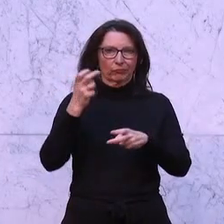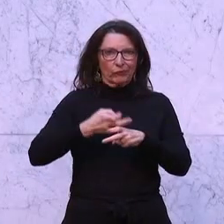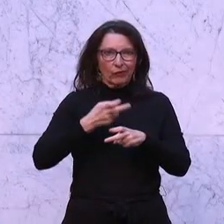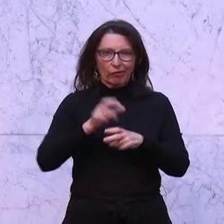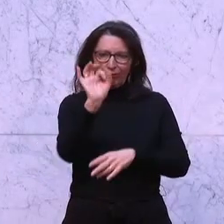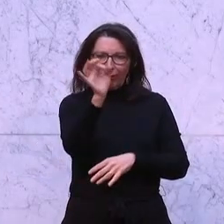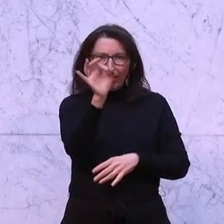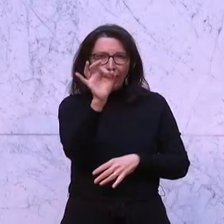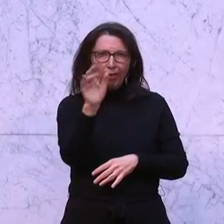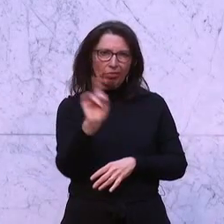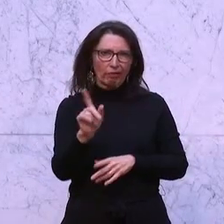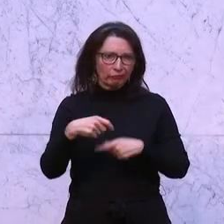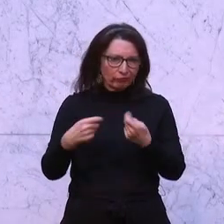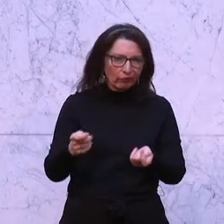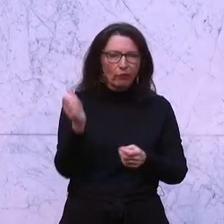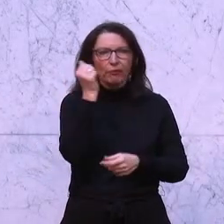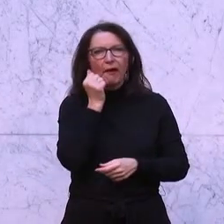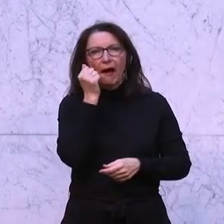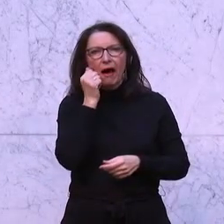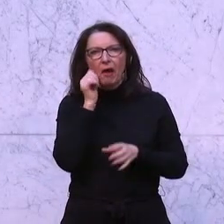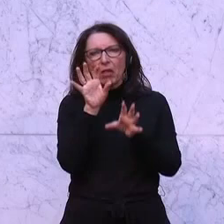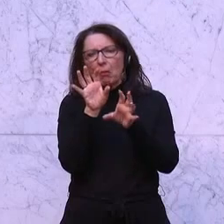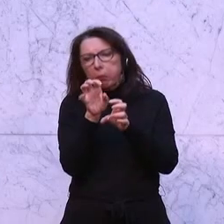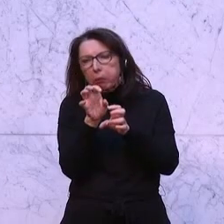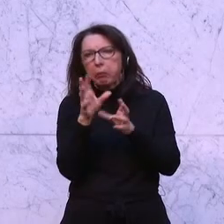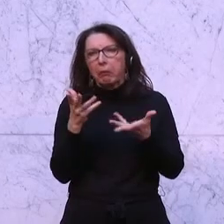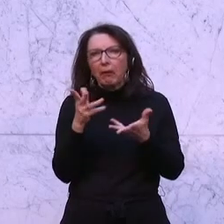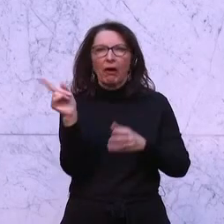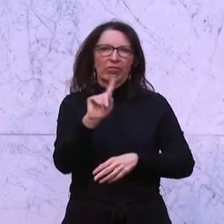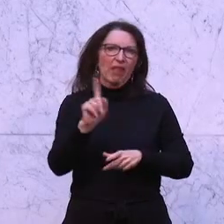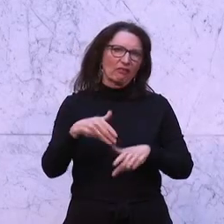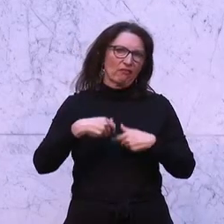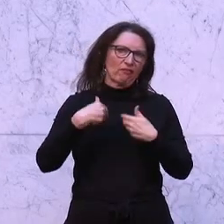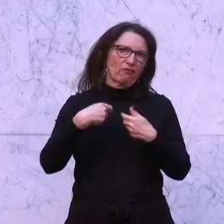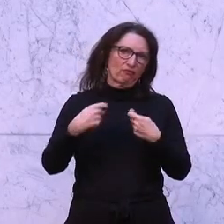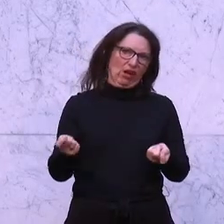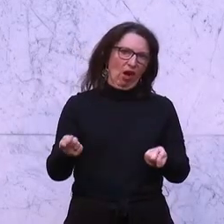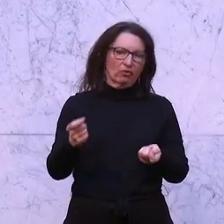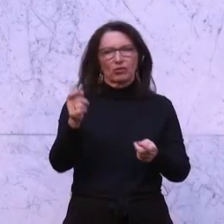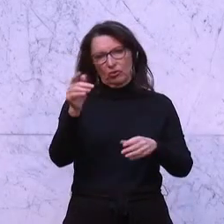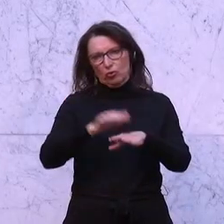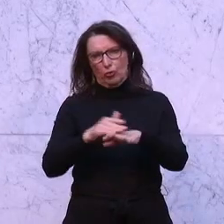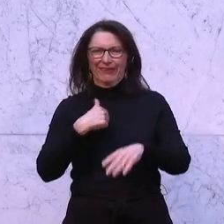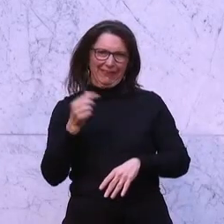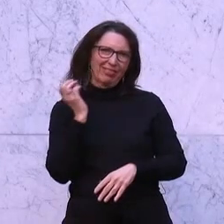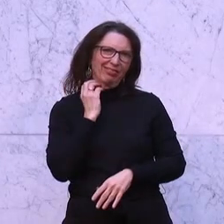verkauft werden. Ein Opfel, der einmal ein bisschen runzelt oder hudret ist, darf nicht mehr verkauft werden. Entschuldigen den Mundortausdruck.